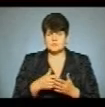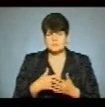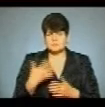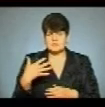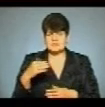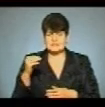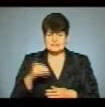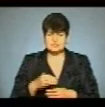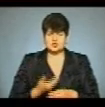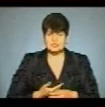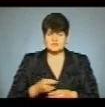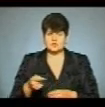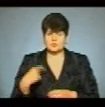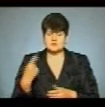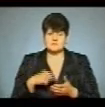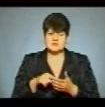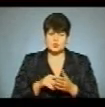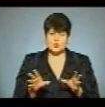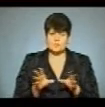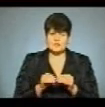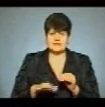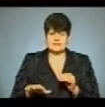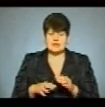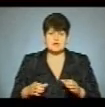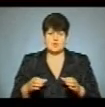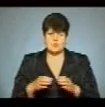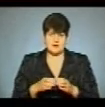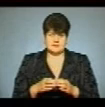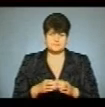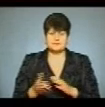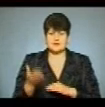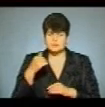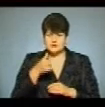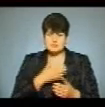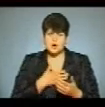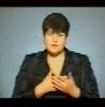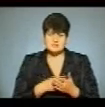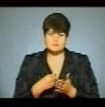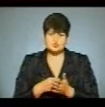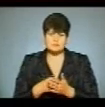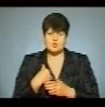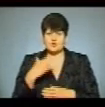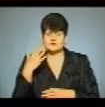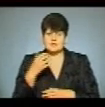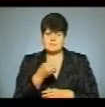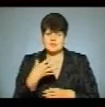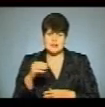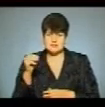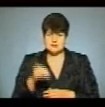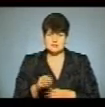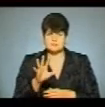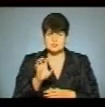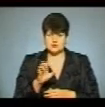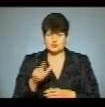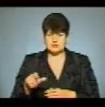50 тисяч жителів Тернопільської міської об'єднаної територіальної громади. Торік за громадський бюджет проголосували 15 тисяч 500